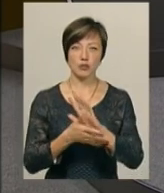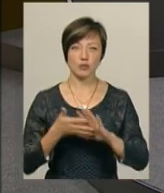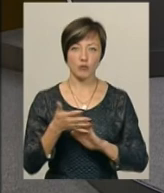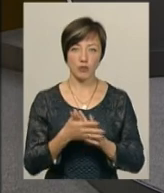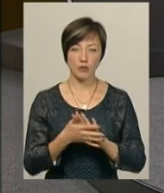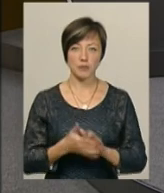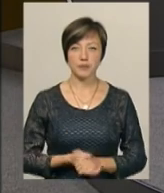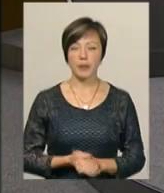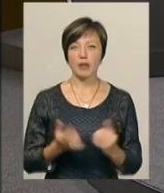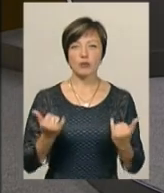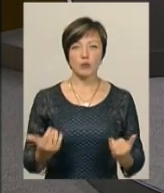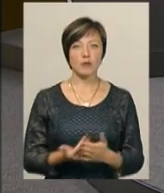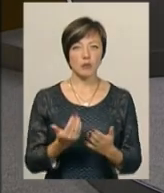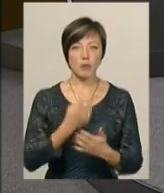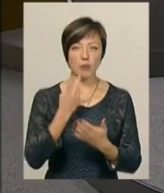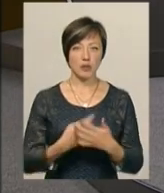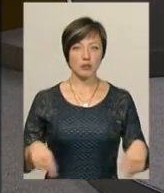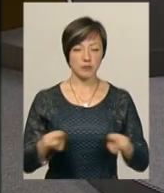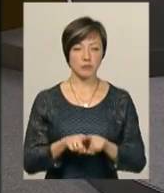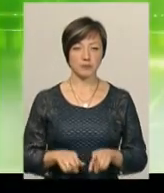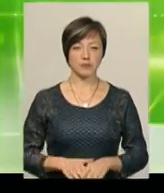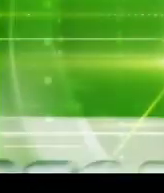мови Ольга Рибак. Сьогодні випуск ви побачите.